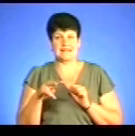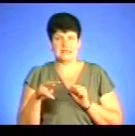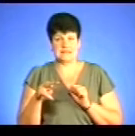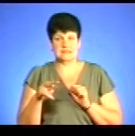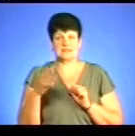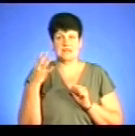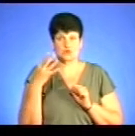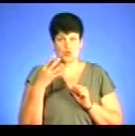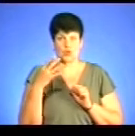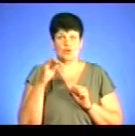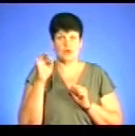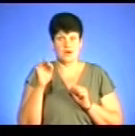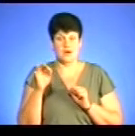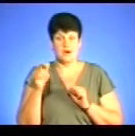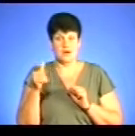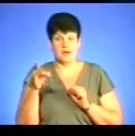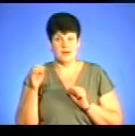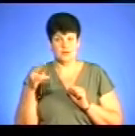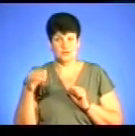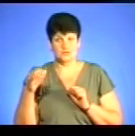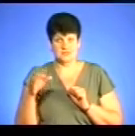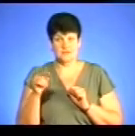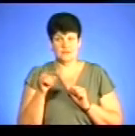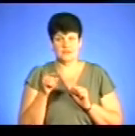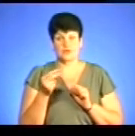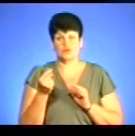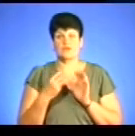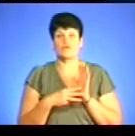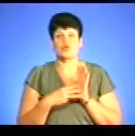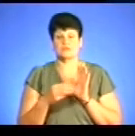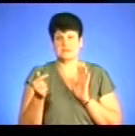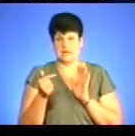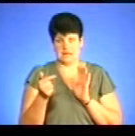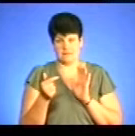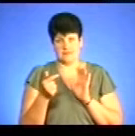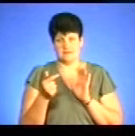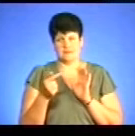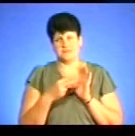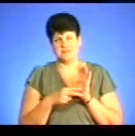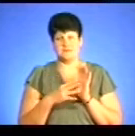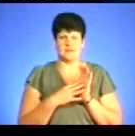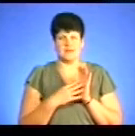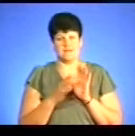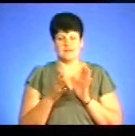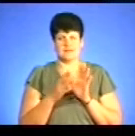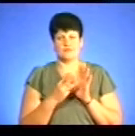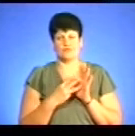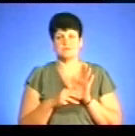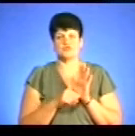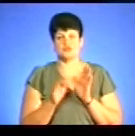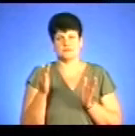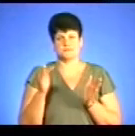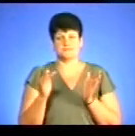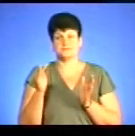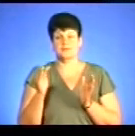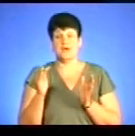на 40 градусів. Вона, можна сказати, грн. Там пару копій – 79, там 86, скажімо так. Але